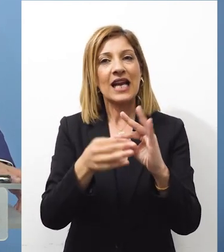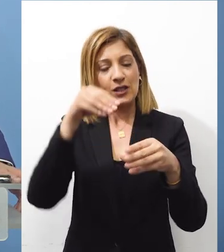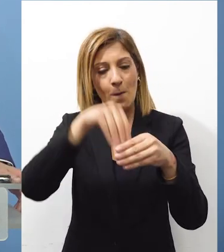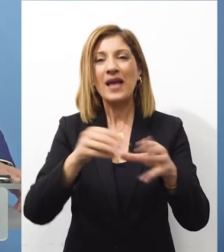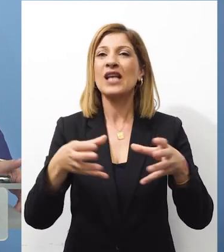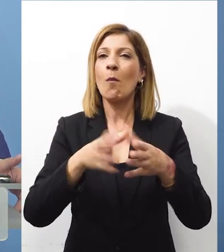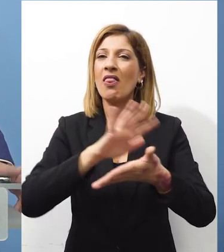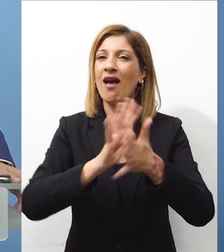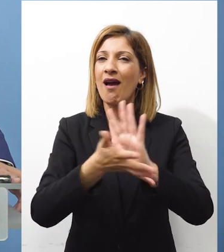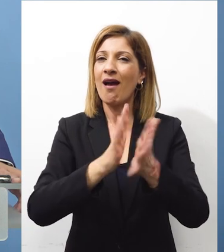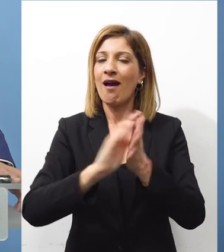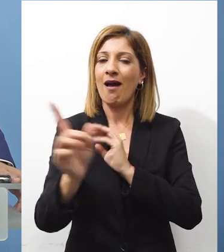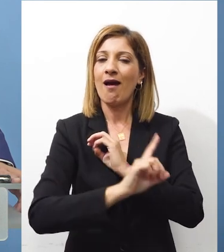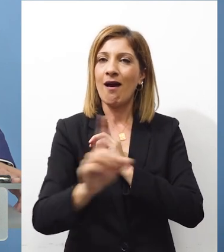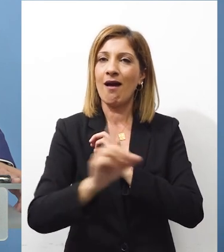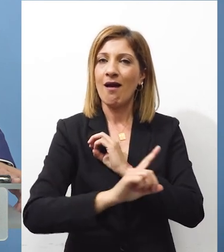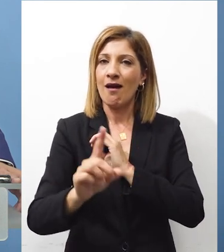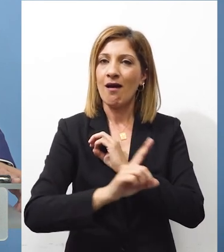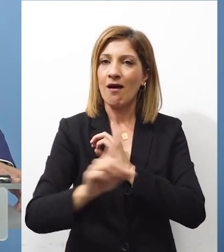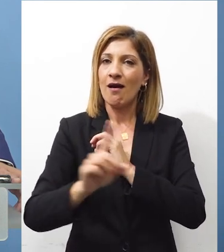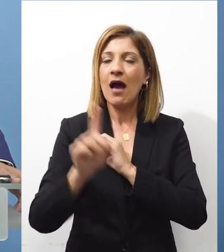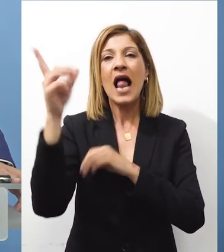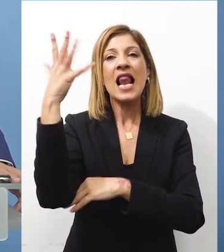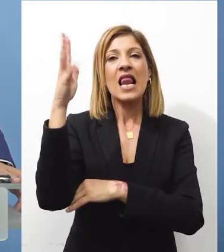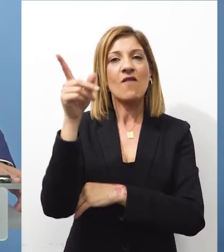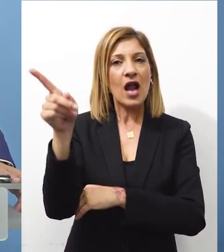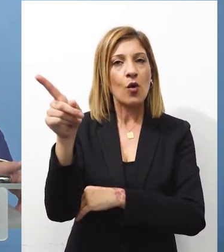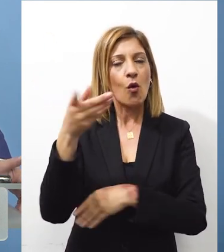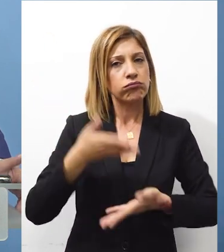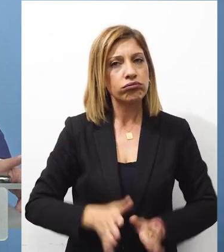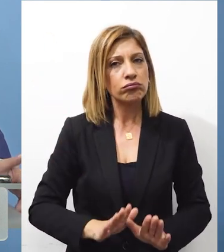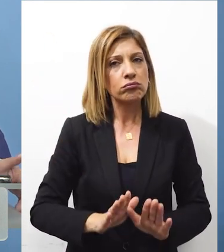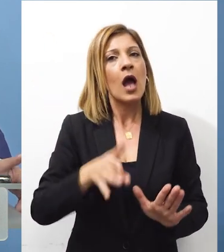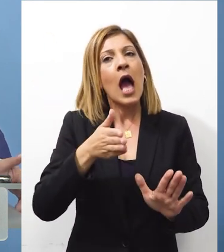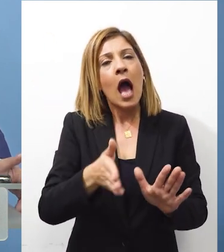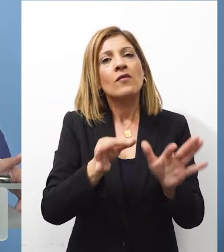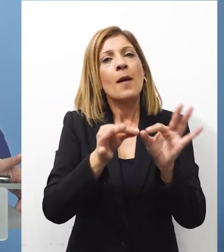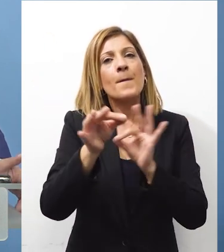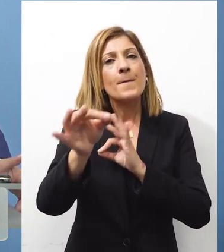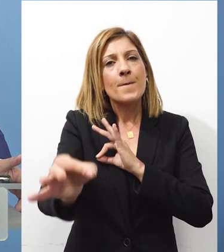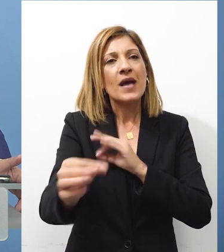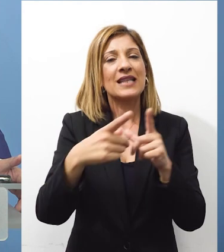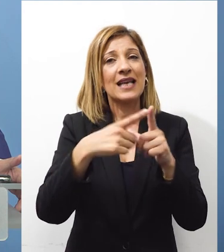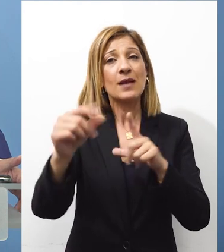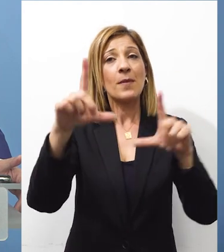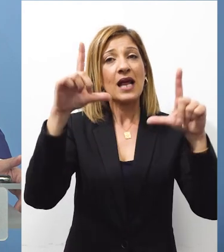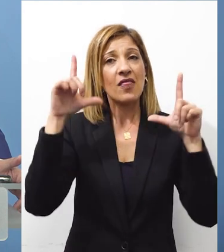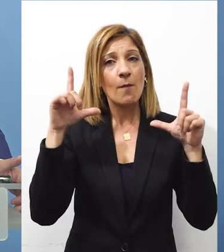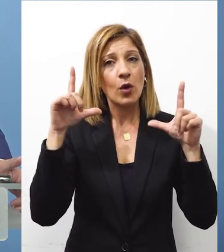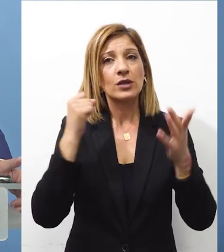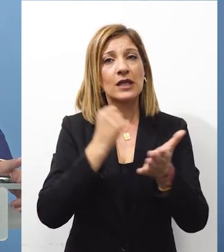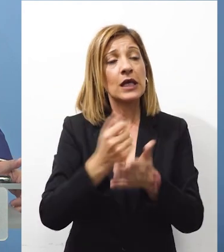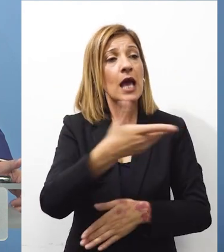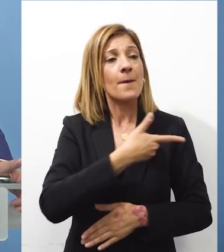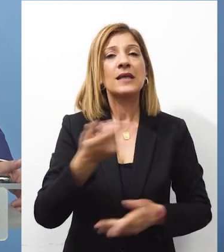ενός κυκλώματος διακίνησης Με καταγωγή από τον Λίβανο Τα μέτρα που μπορούσαμε ως Κυπριακή Δημοκρατία Να λάβουμε Και τα